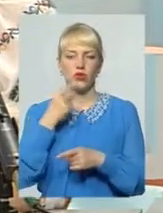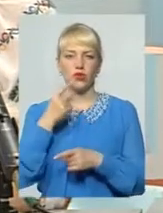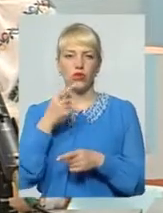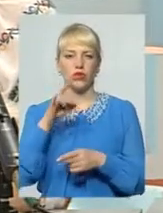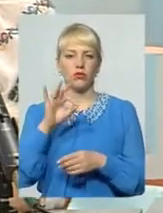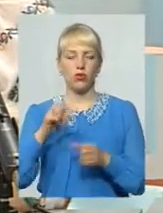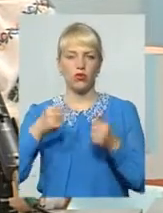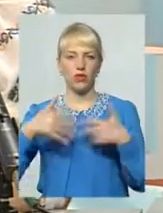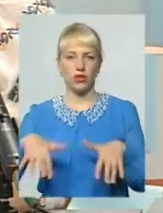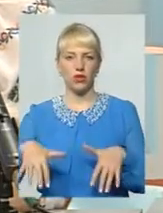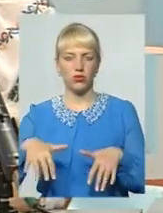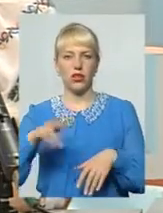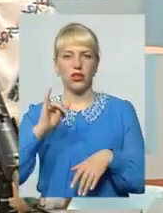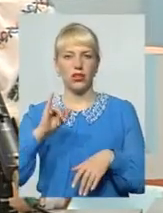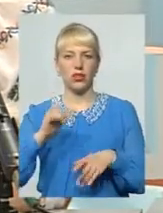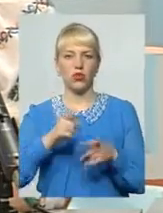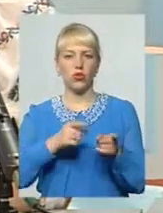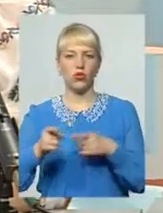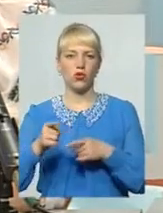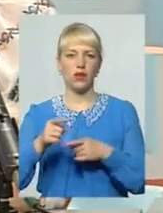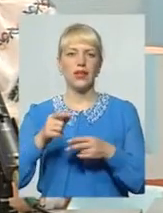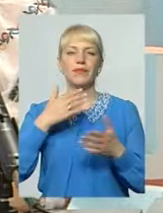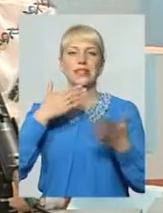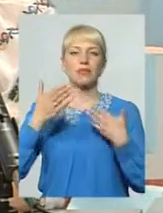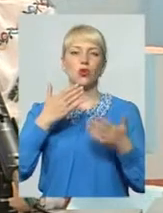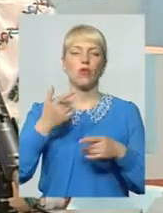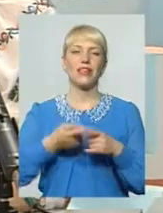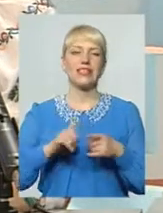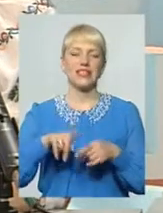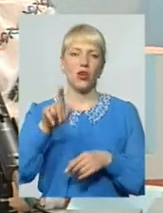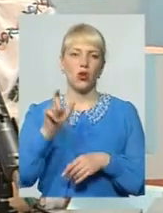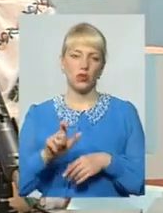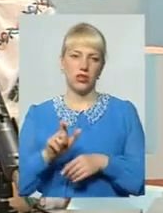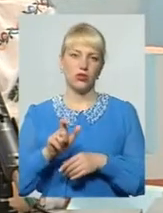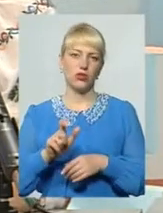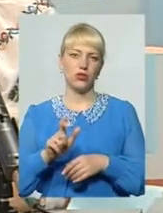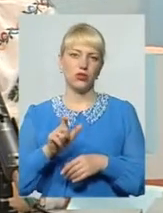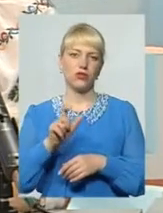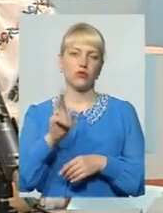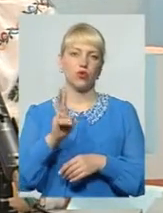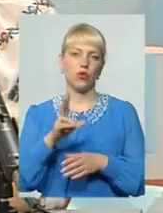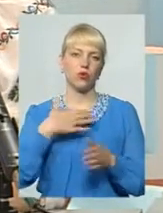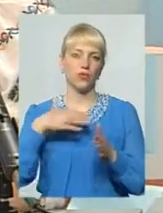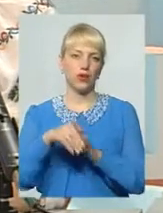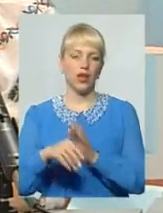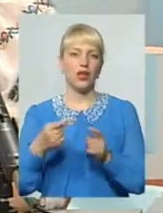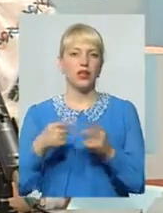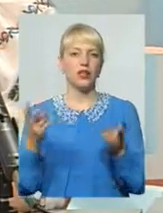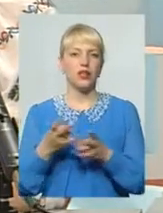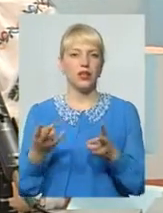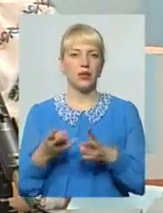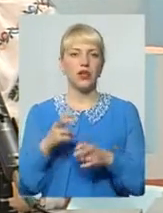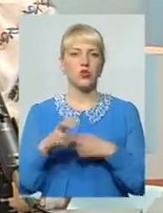про втрату і готова спілкуватися з цією людиною, втратою Це дійсно треба шукати,